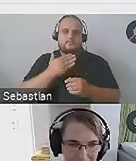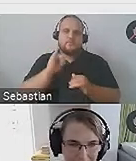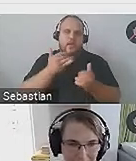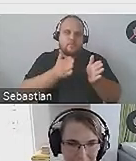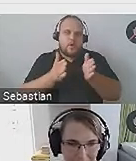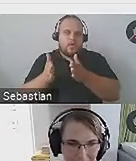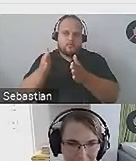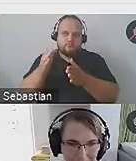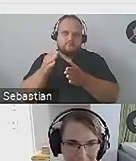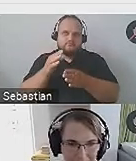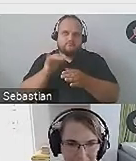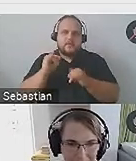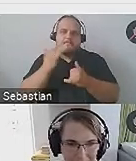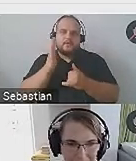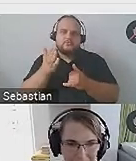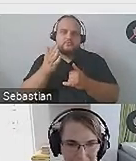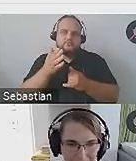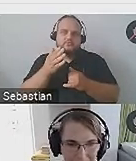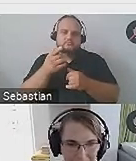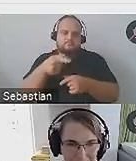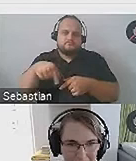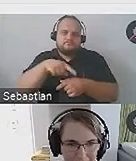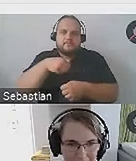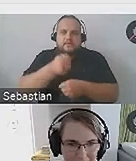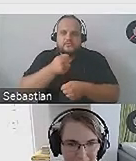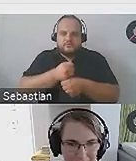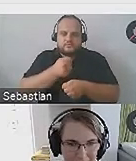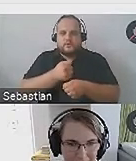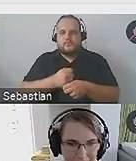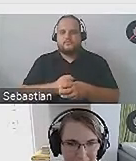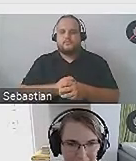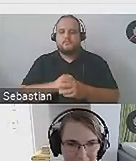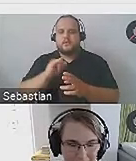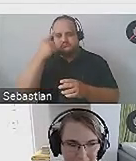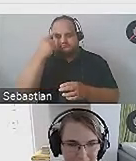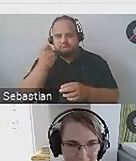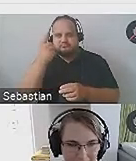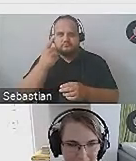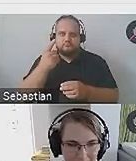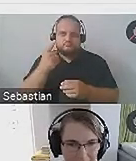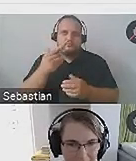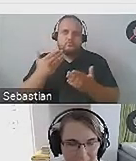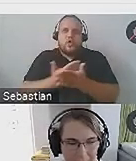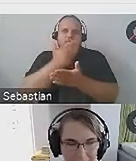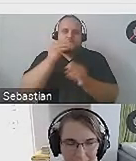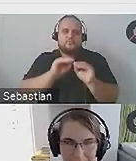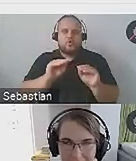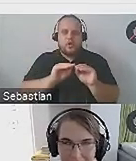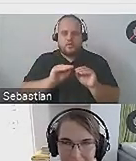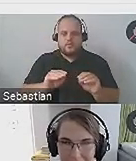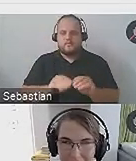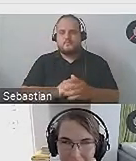na podstawie której pracujemy i tworzymy otwarte zasoby edukacyjne i zapraszamy też